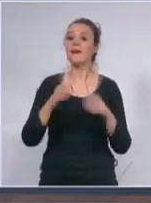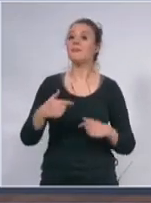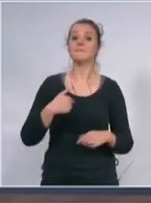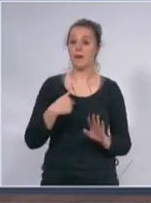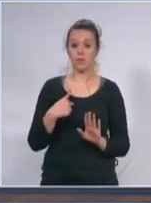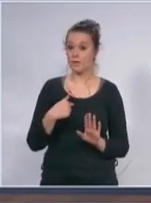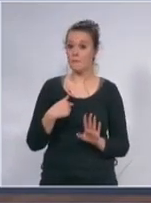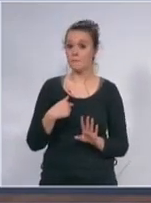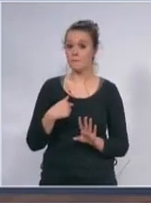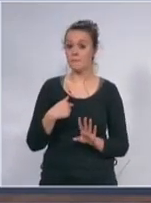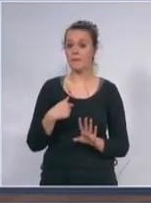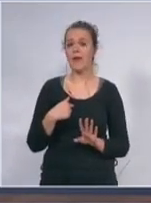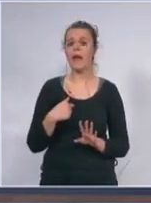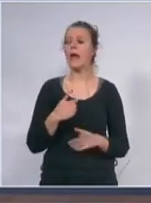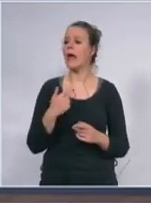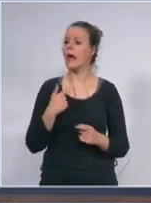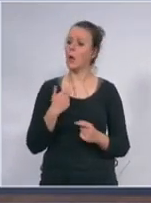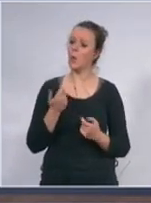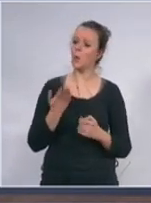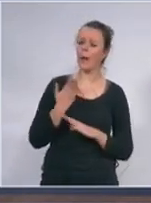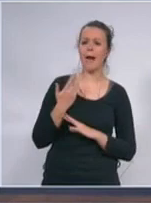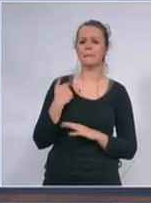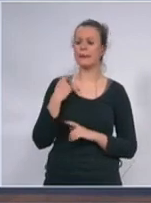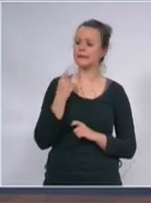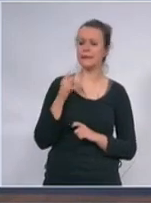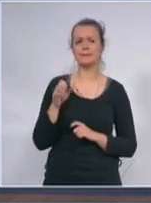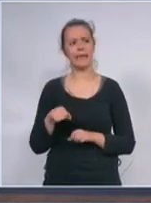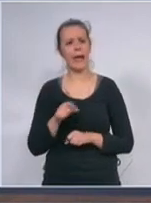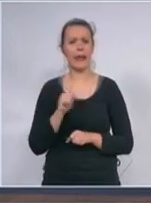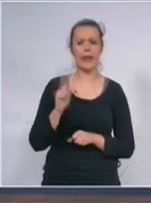bez ikakvog pardona to provesti u delu